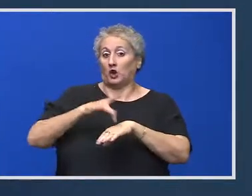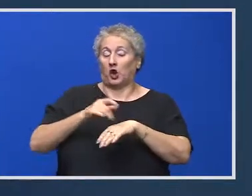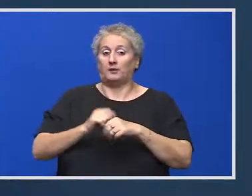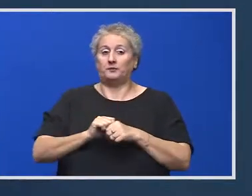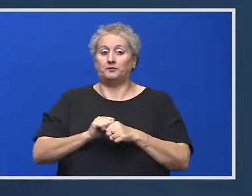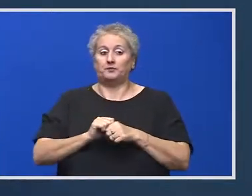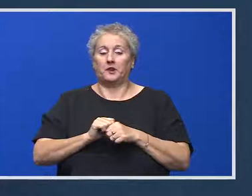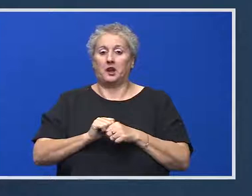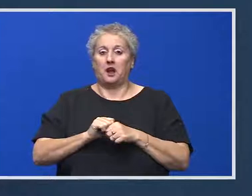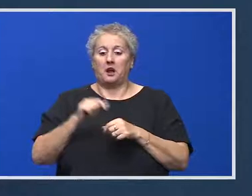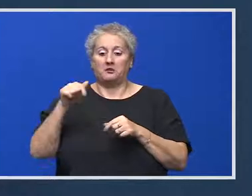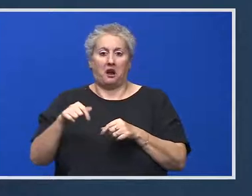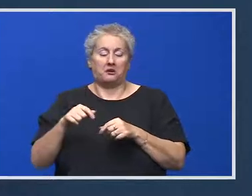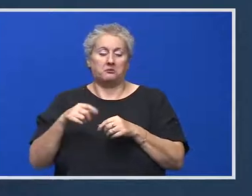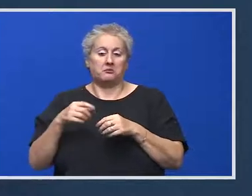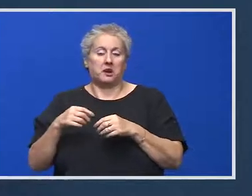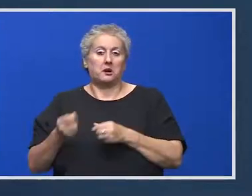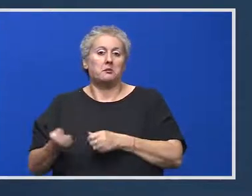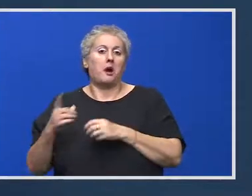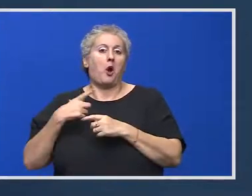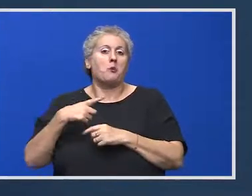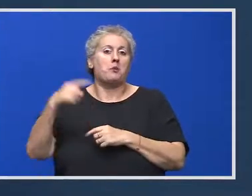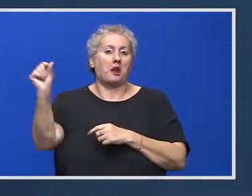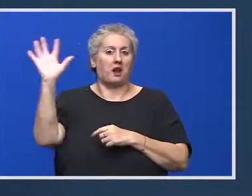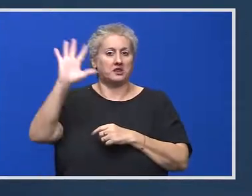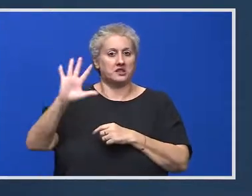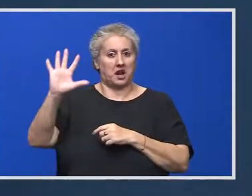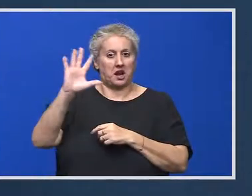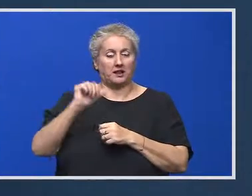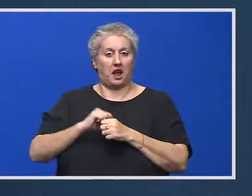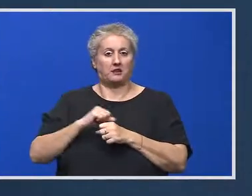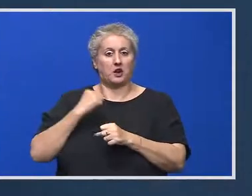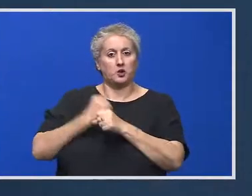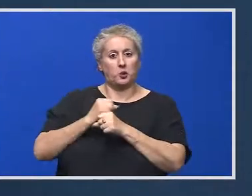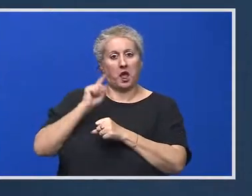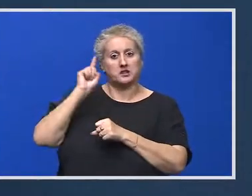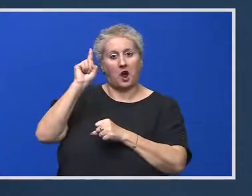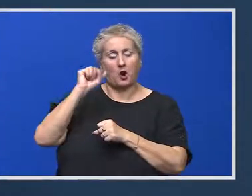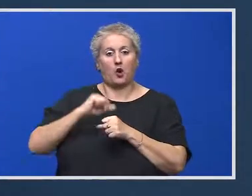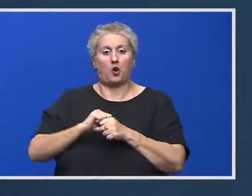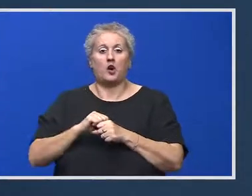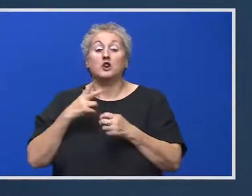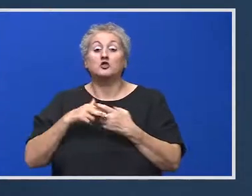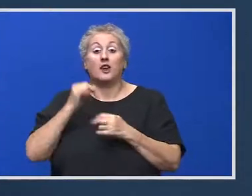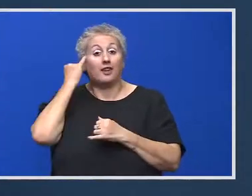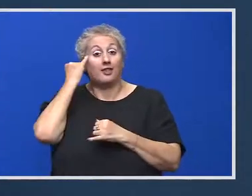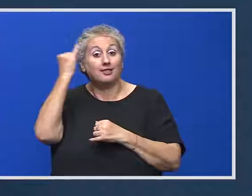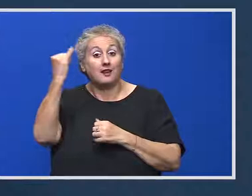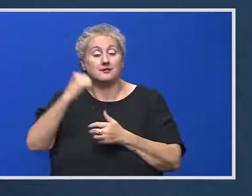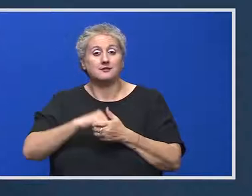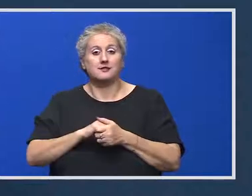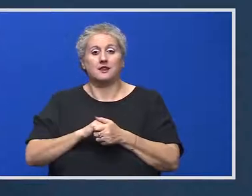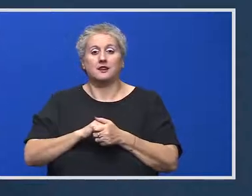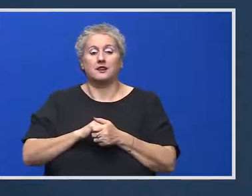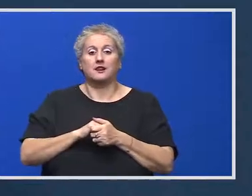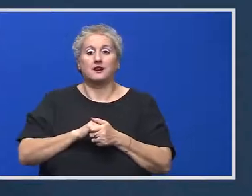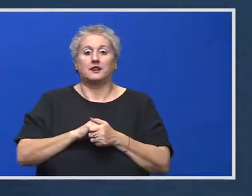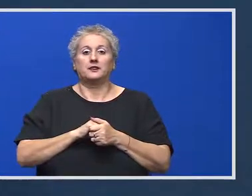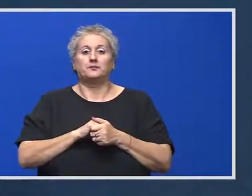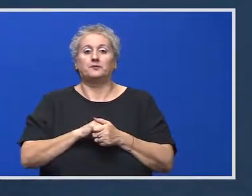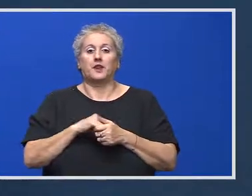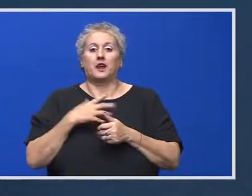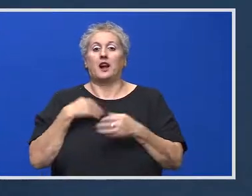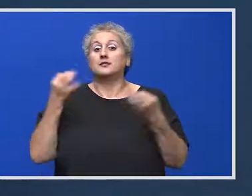astăzi activează în alte sisteme de sănătate din străinătate. Și ăsta ar fi doar un exemplu. Ce intenții sau intenționați